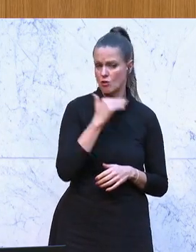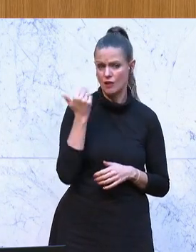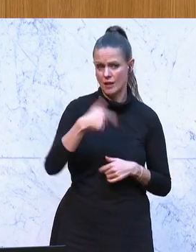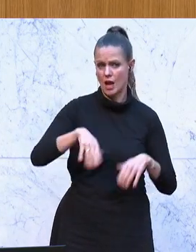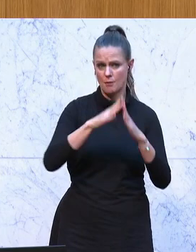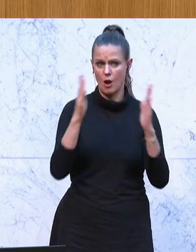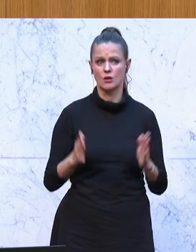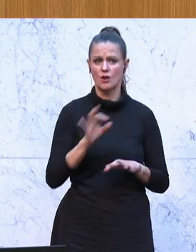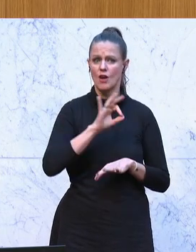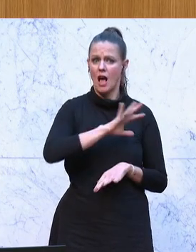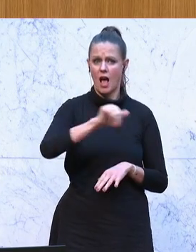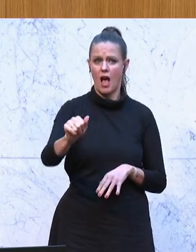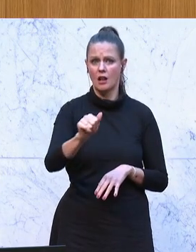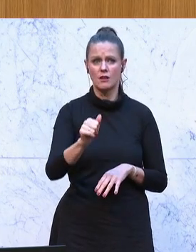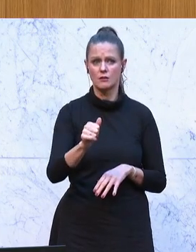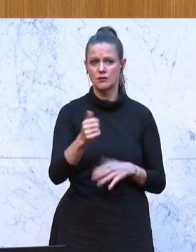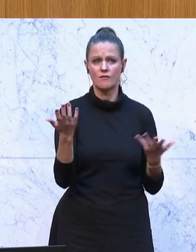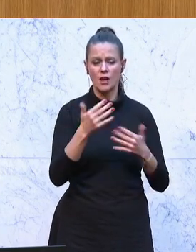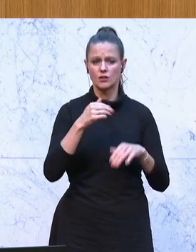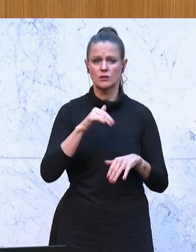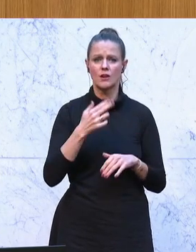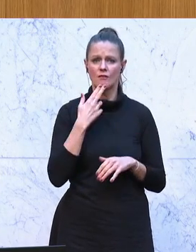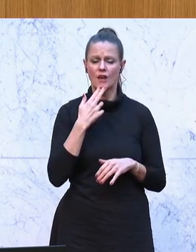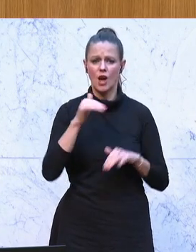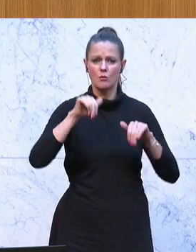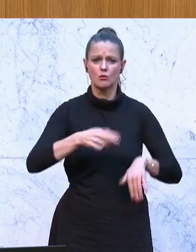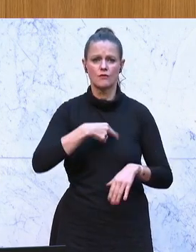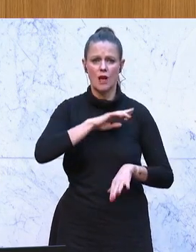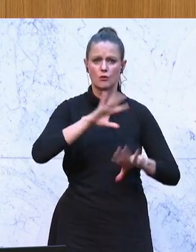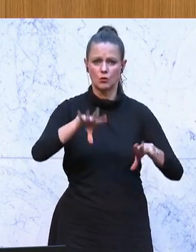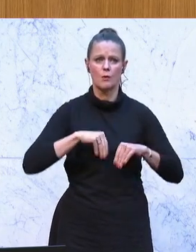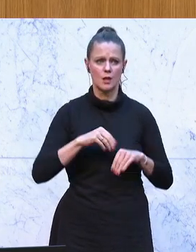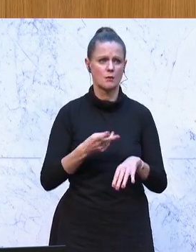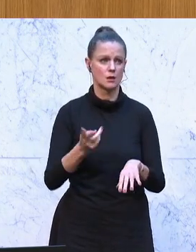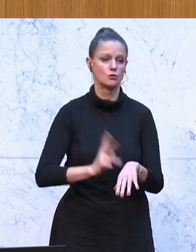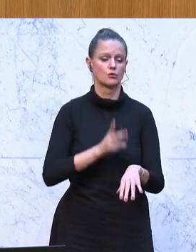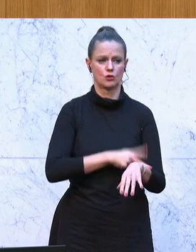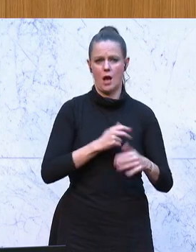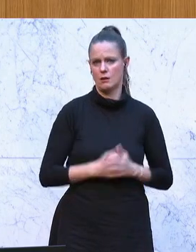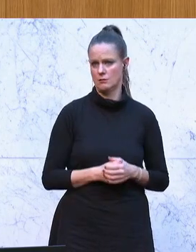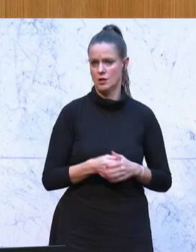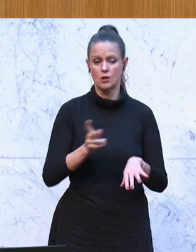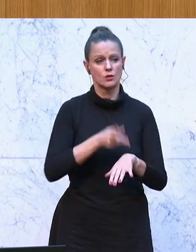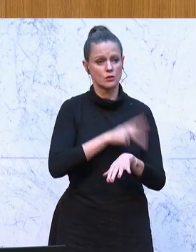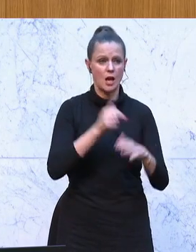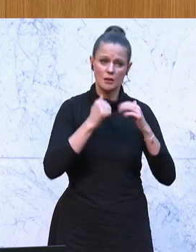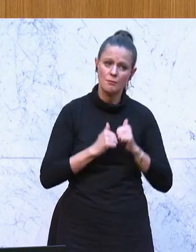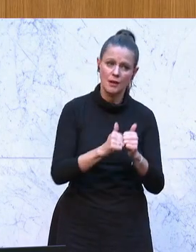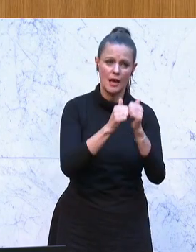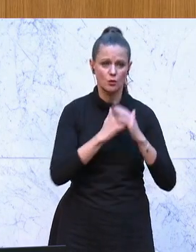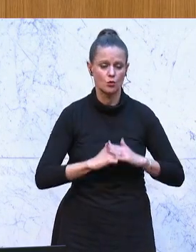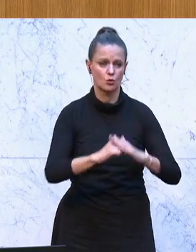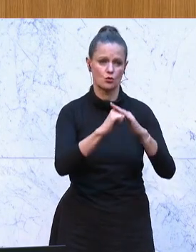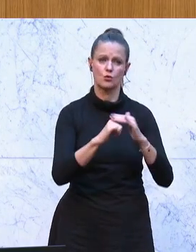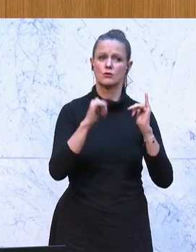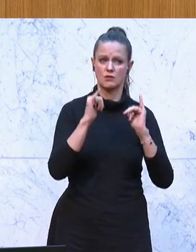eigentlich für uns der Staat verantwortlich ist. Ich glaube, wir müssen es dort lassen, wo es ist. Und der Staat begleitet, unterstützt, hilft und da geschirrt